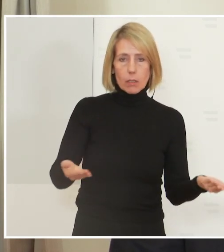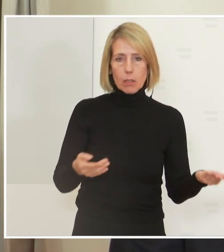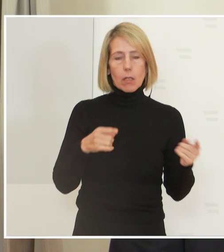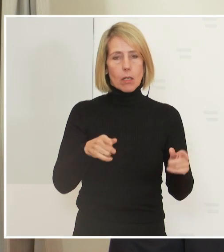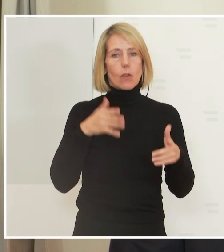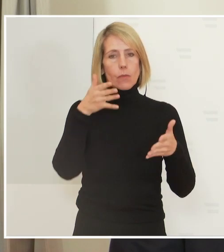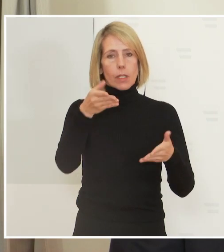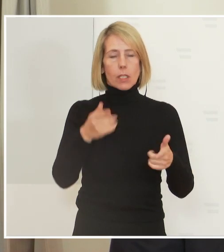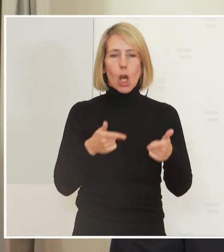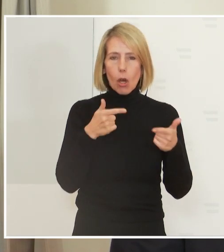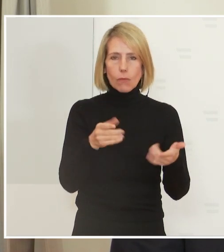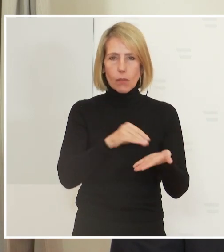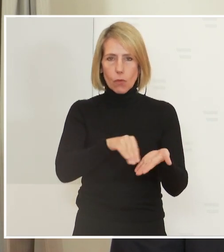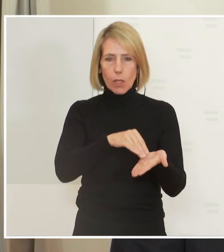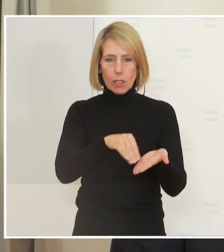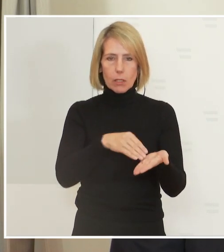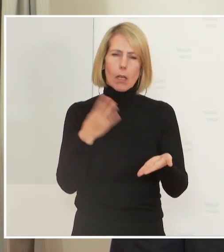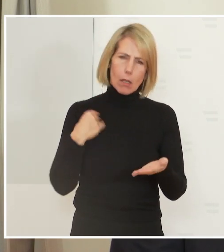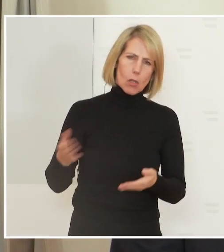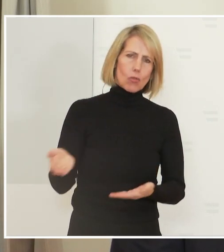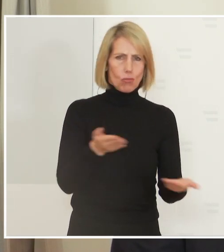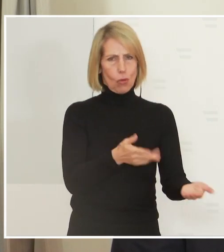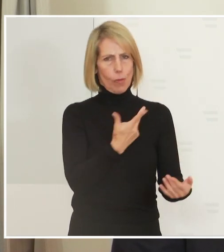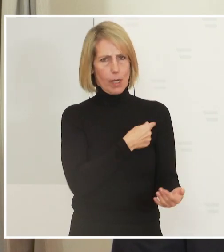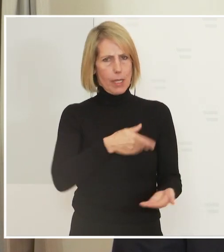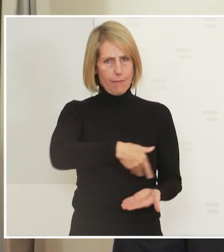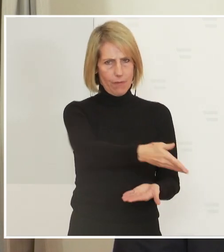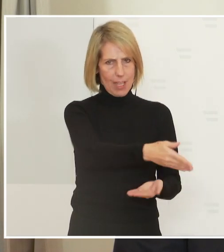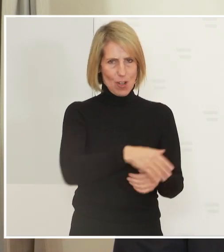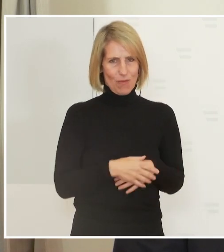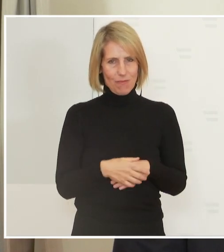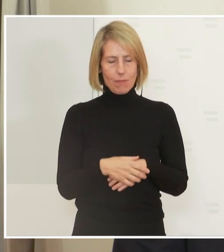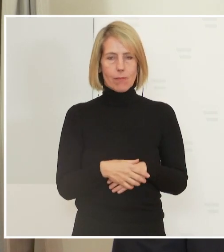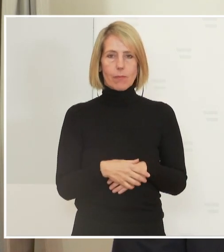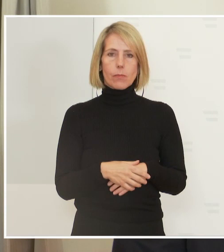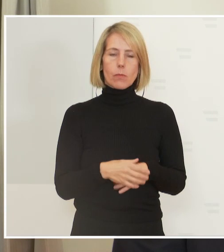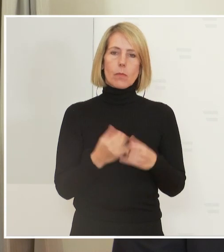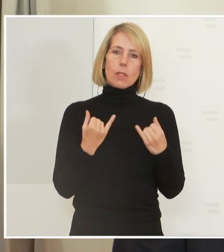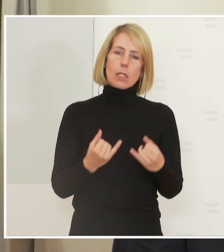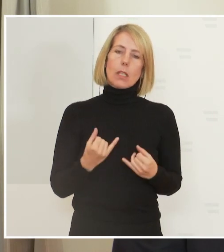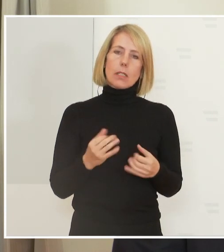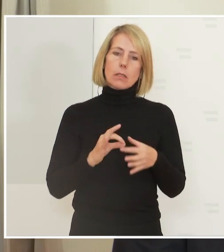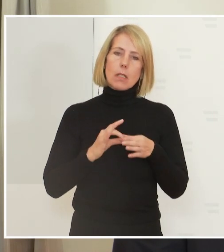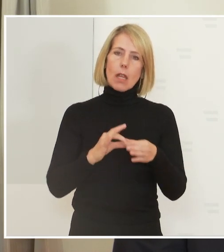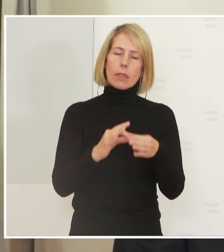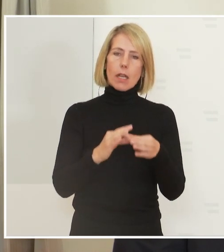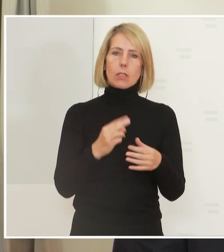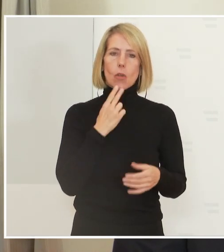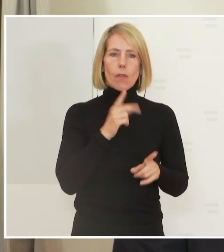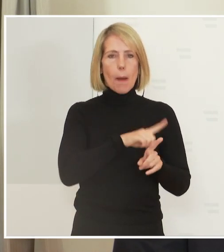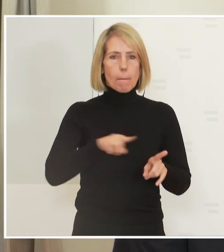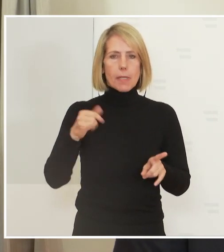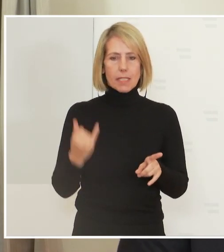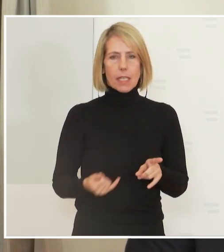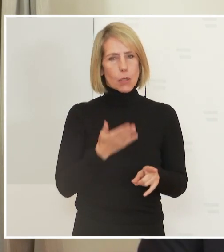aufgefordert werden, sich noch einmal impfen zu lassen. Nun aber zu denjenigen, die sich bisher noch